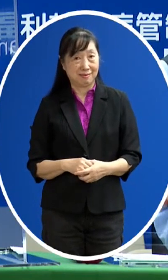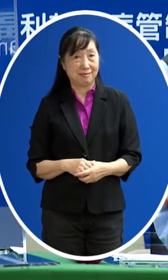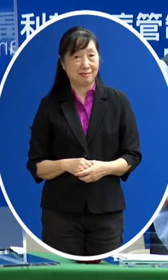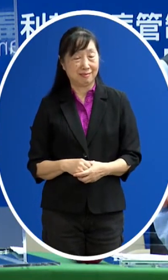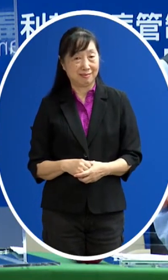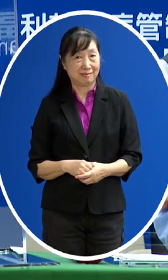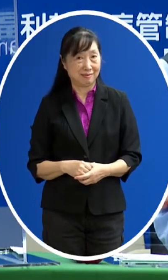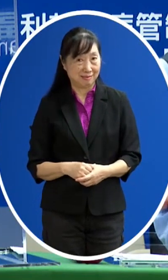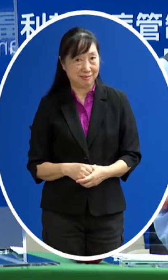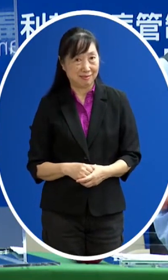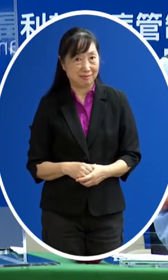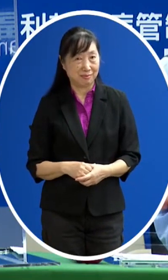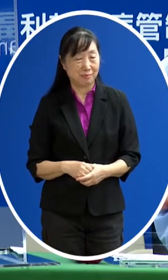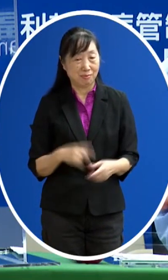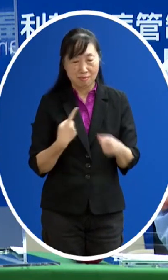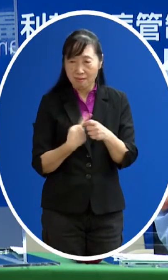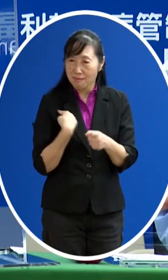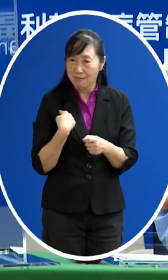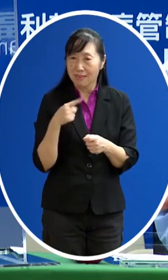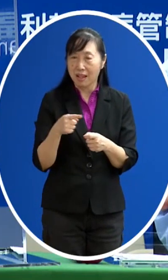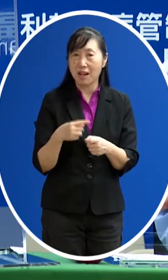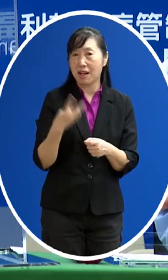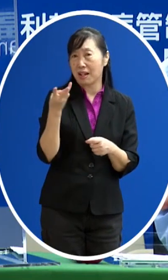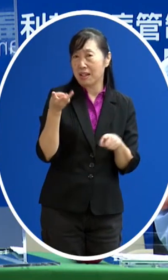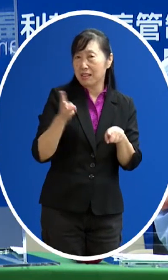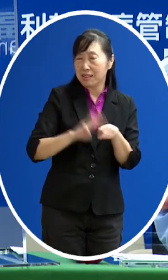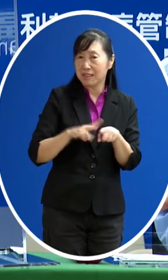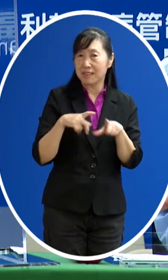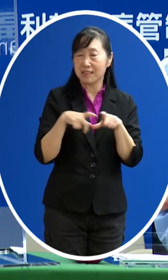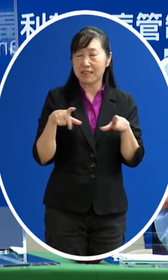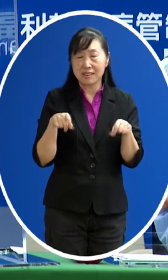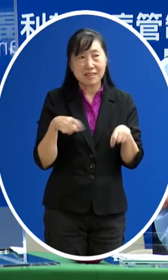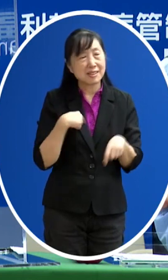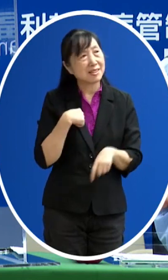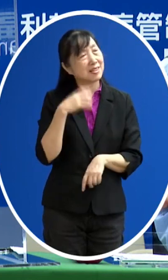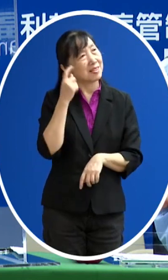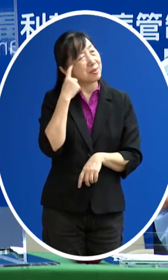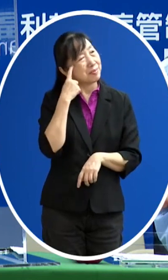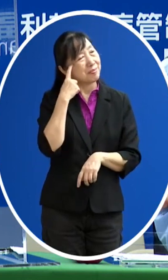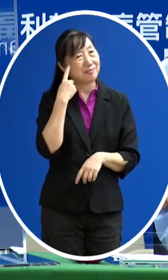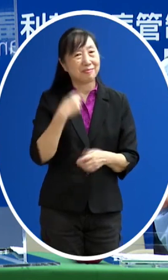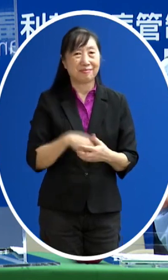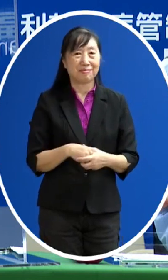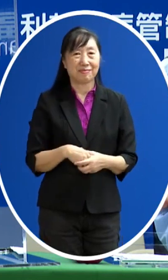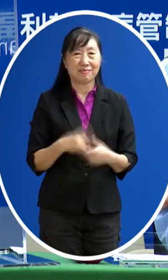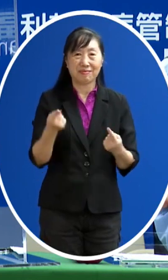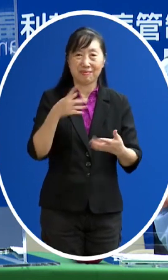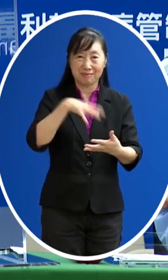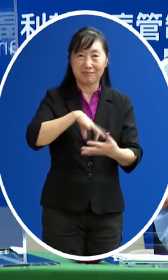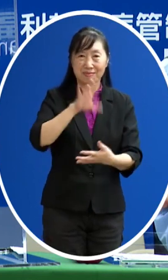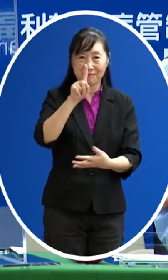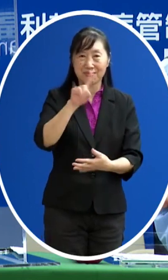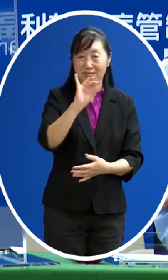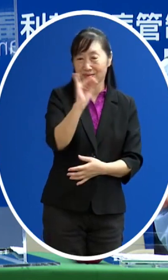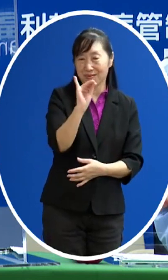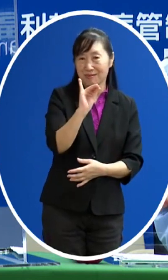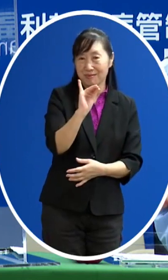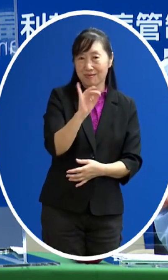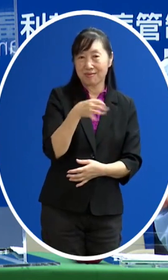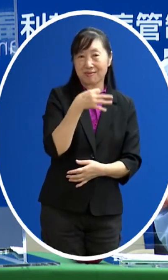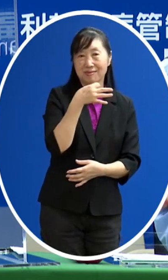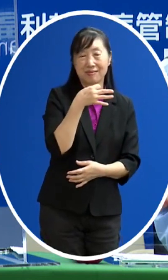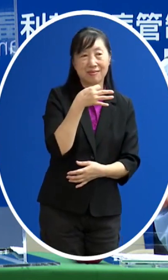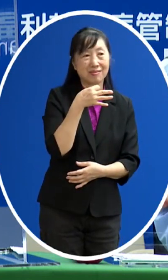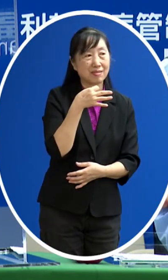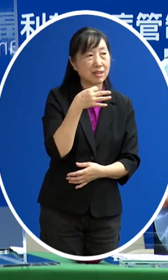去年的去年的3倍券 我記得我有其中的有一個1千塊去買了